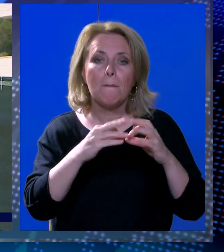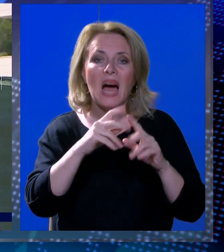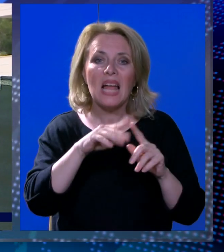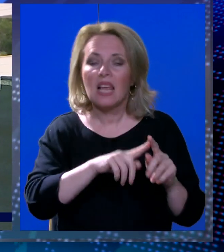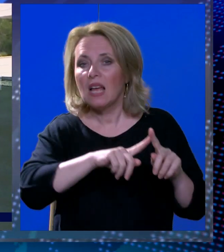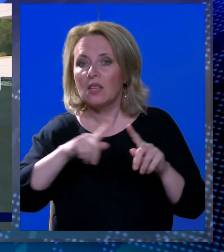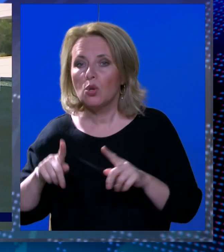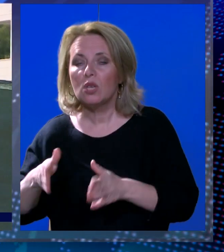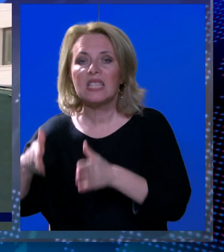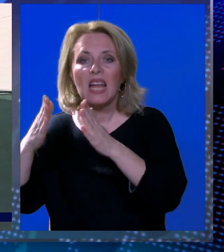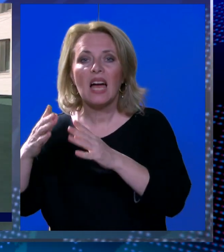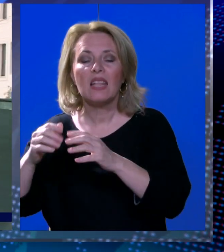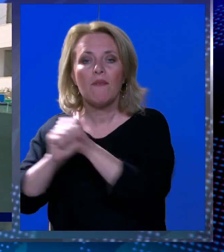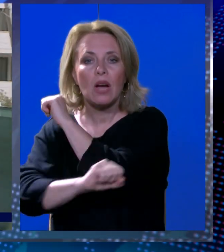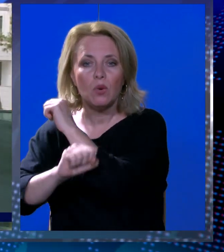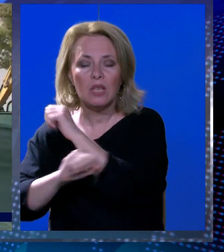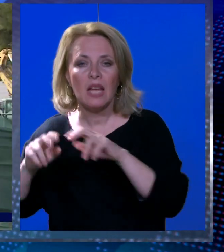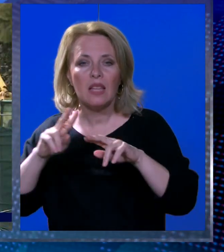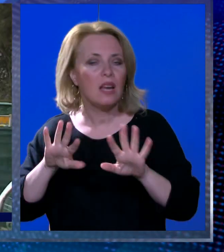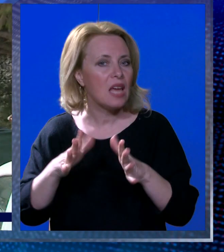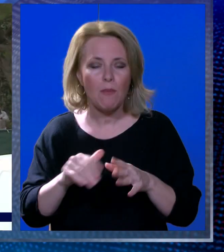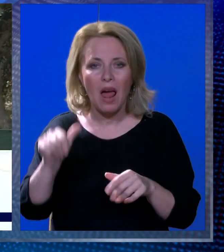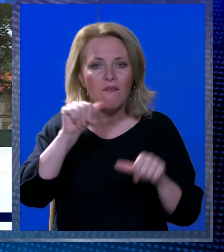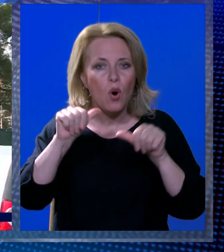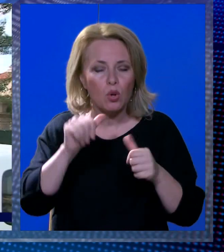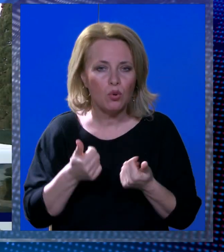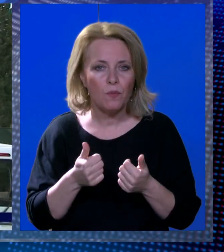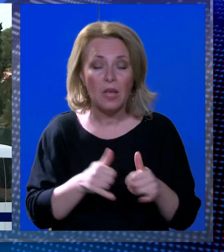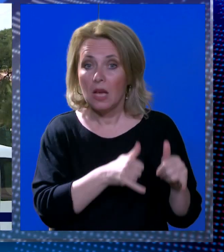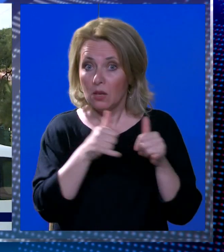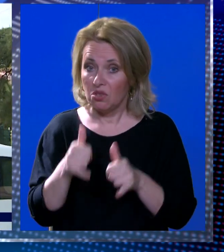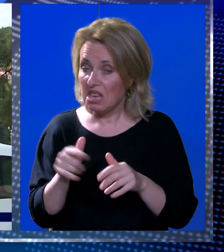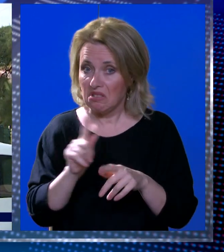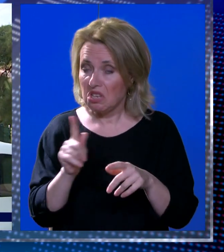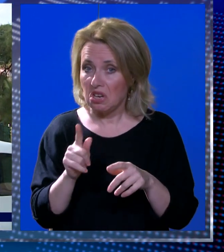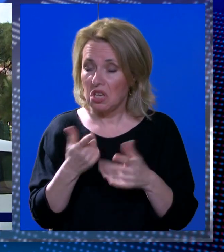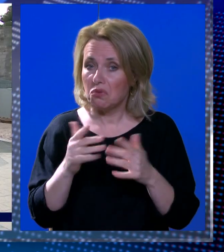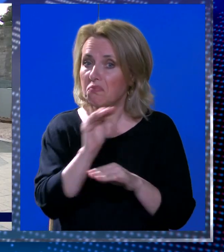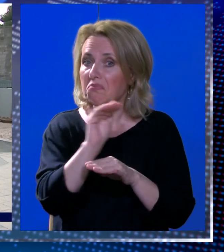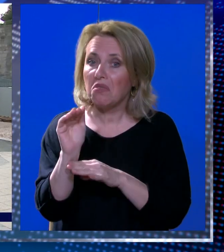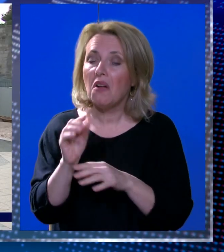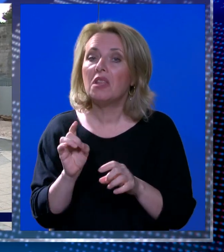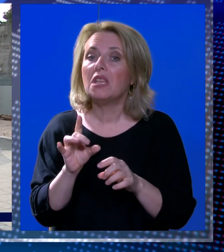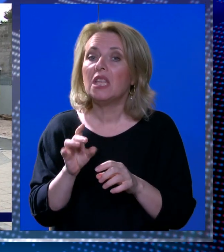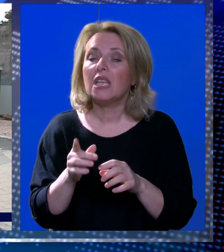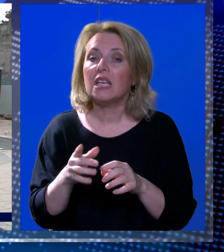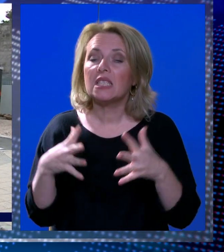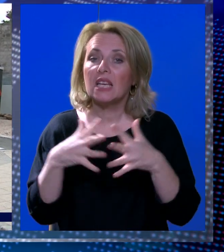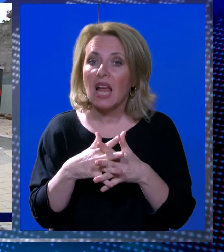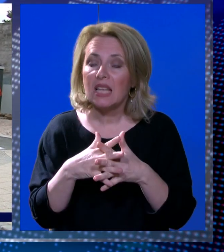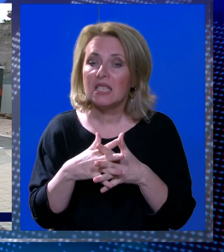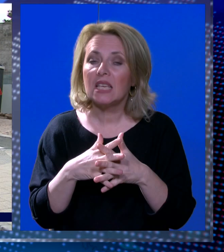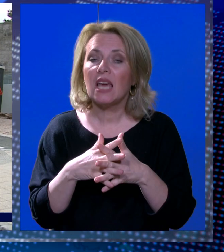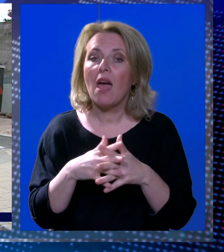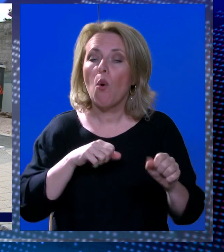zgrade fakulteta ostalo je bez vode dulje od predviđenog, a do sada se nisu oglasili niti iz Gradske uprave, niti